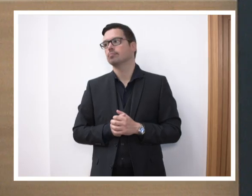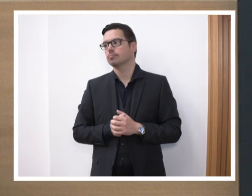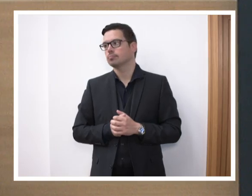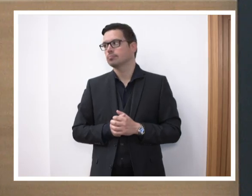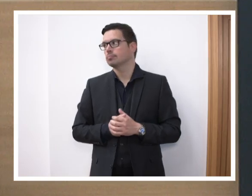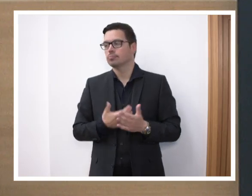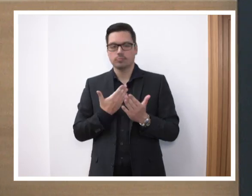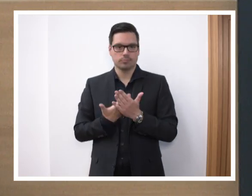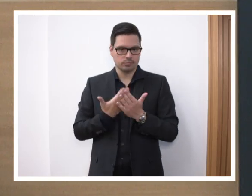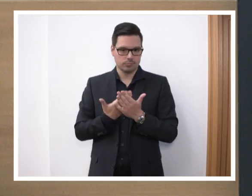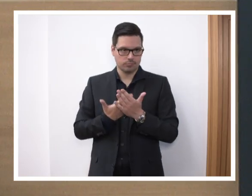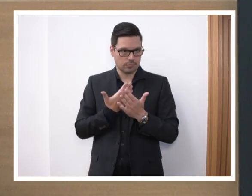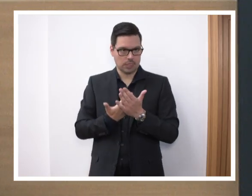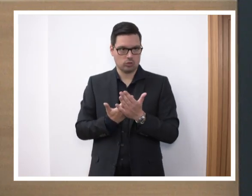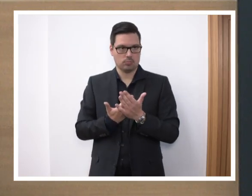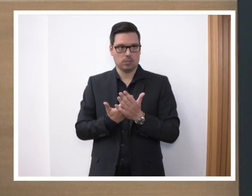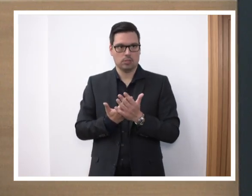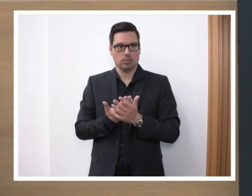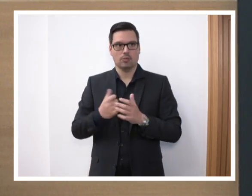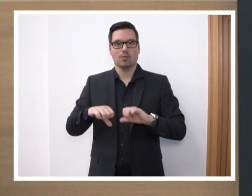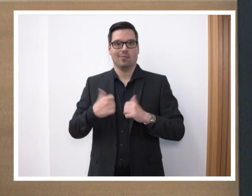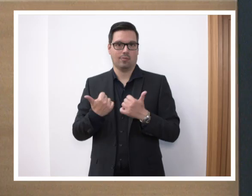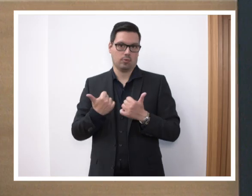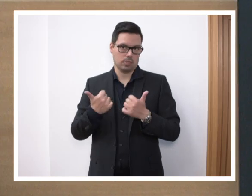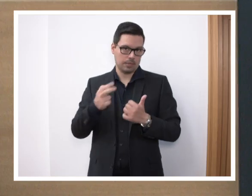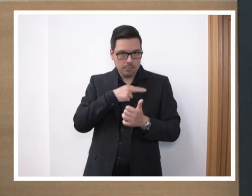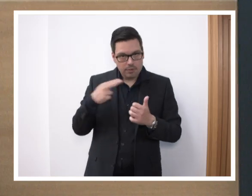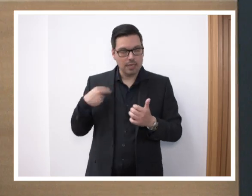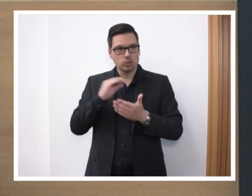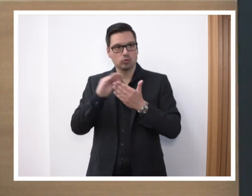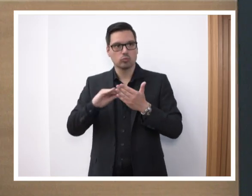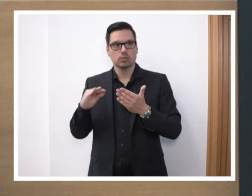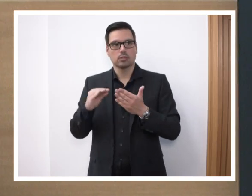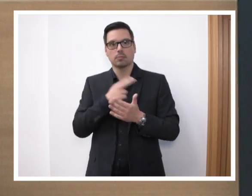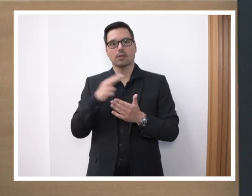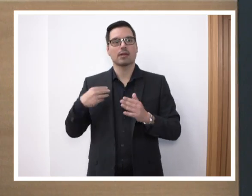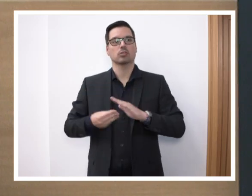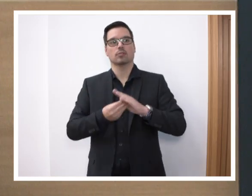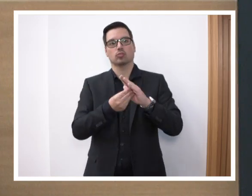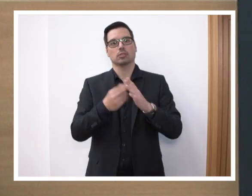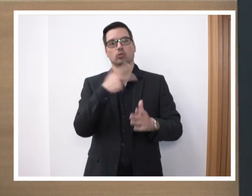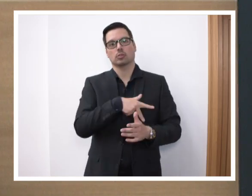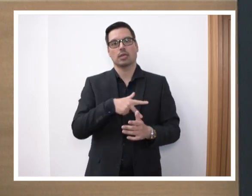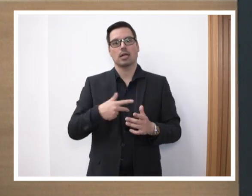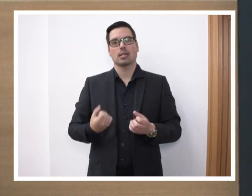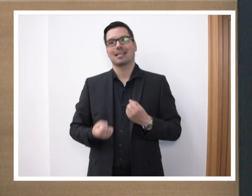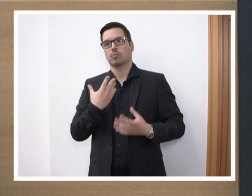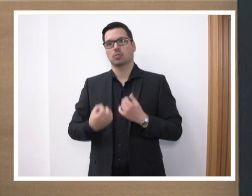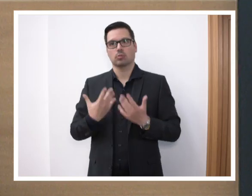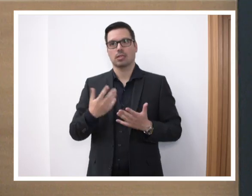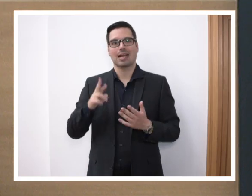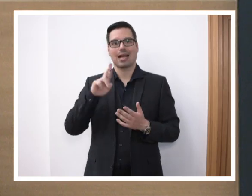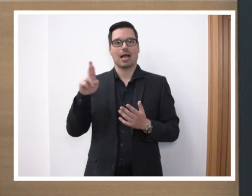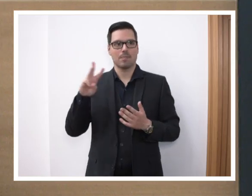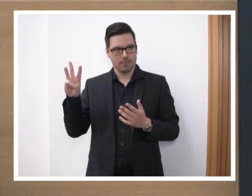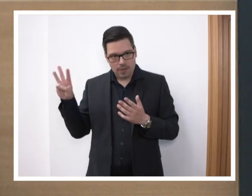Als Beispiel für eine noch relativ früh gegründete neue Privatschule ist die Private Förderschule für sozial-emotionale Entwicklungen in Rappweiler.